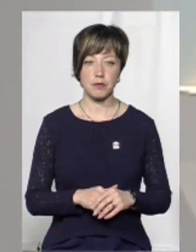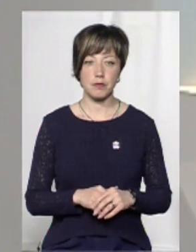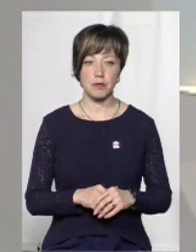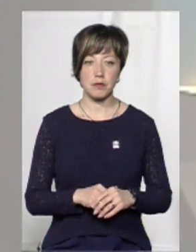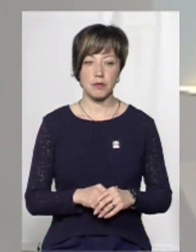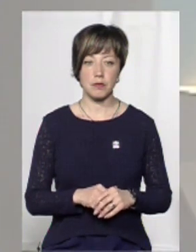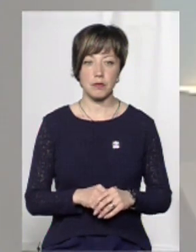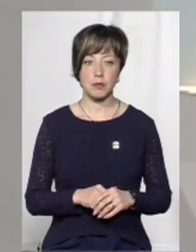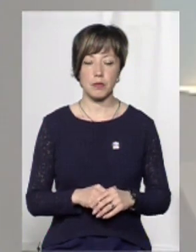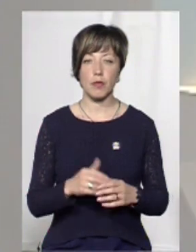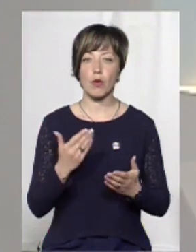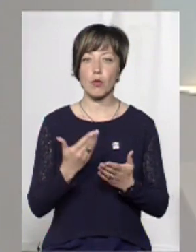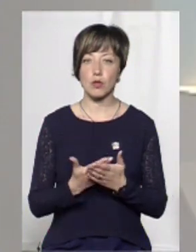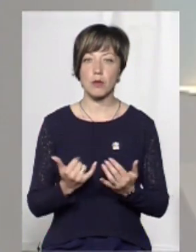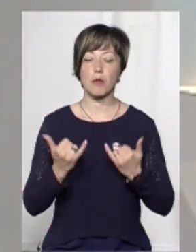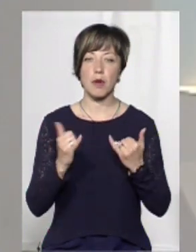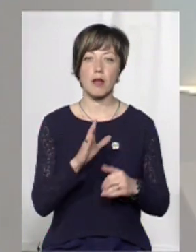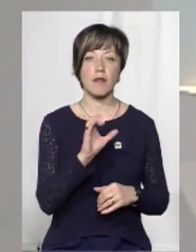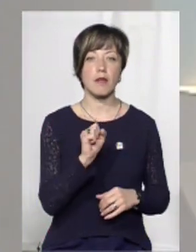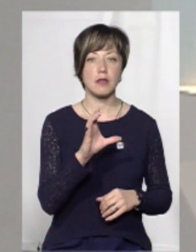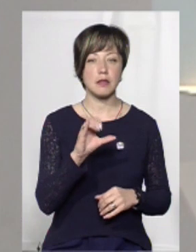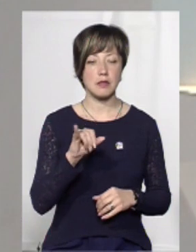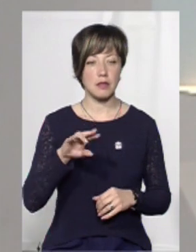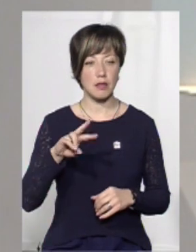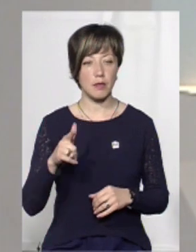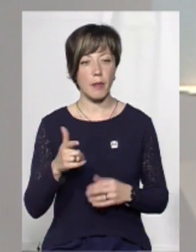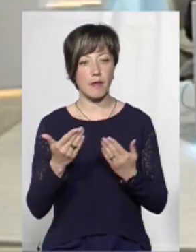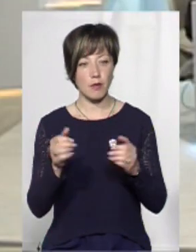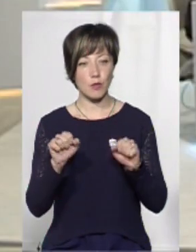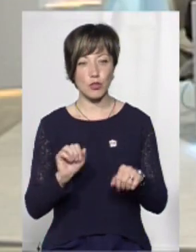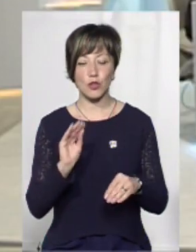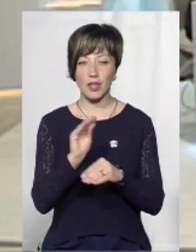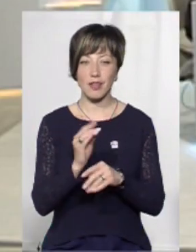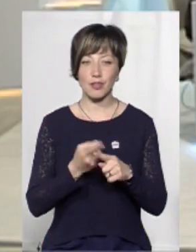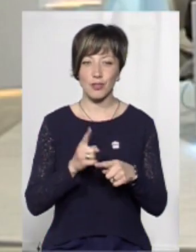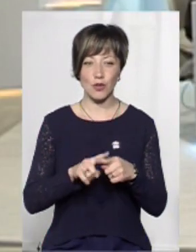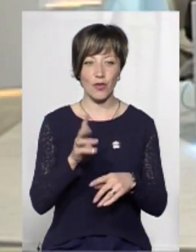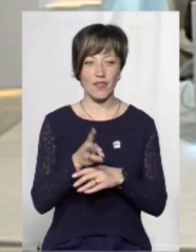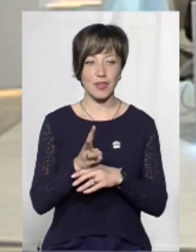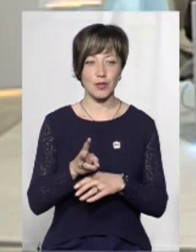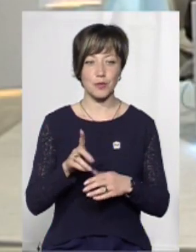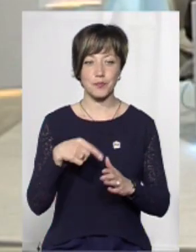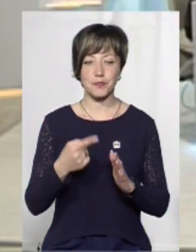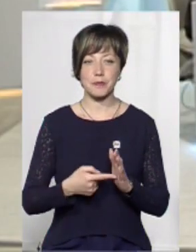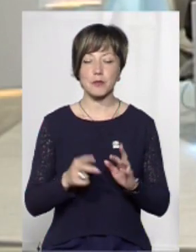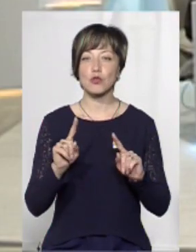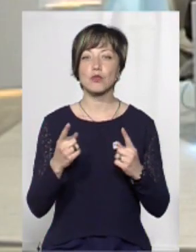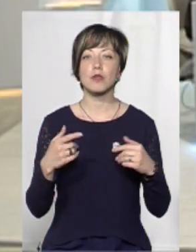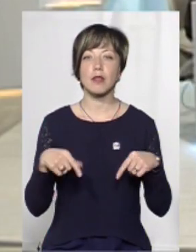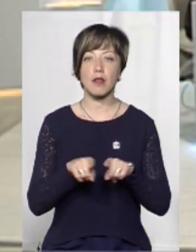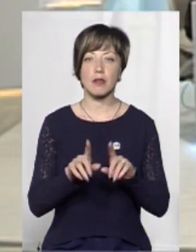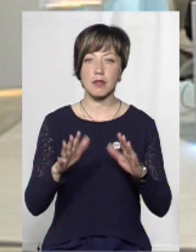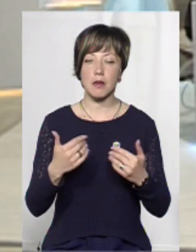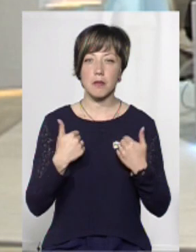Отже, пане Василю, ви можете щось до цього додати? Чому так стоять?